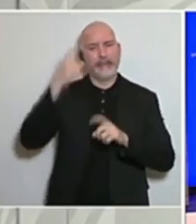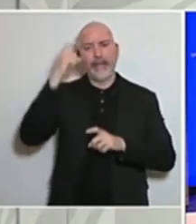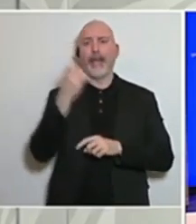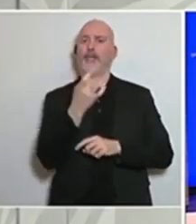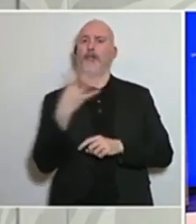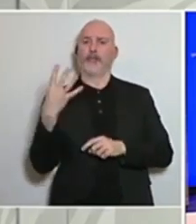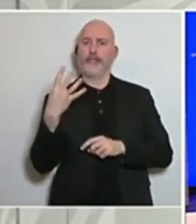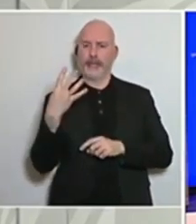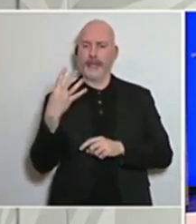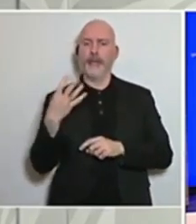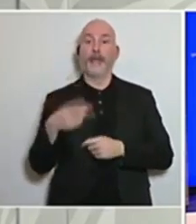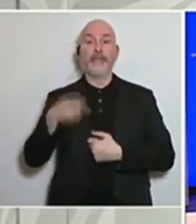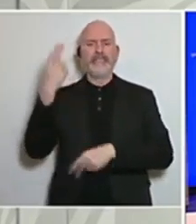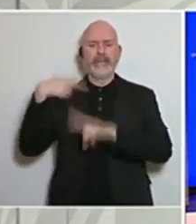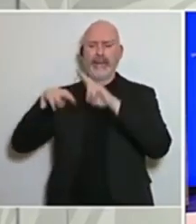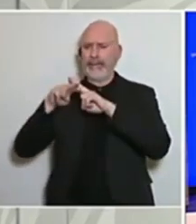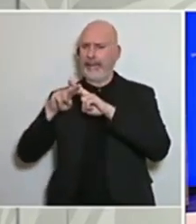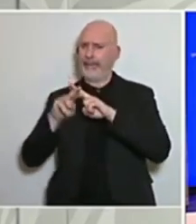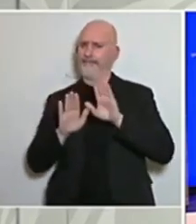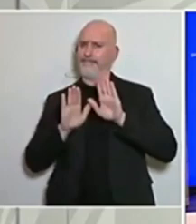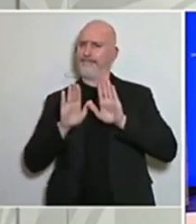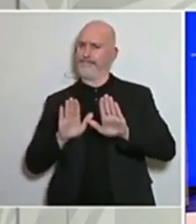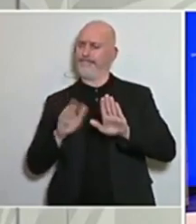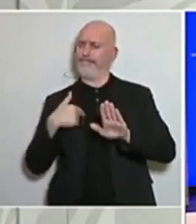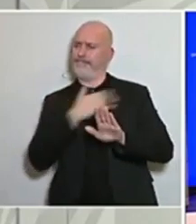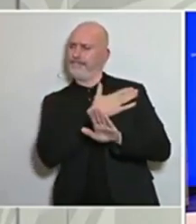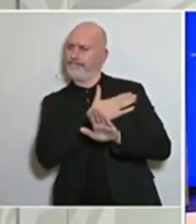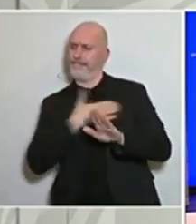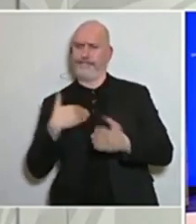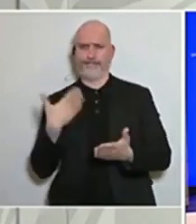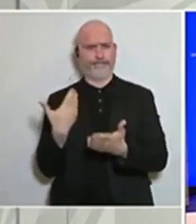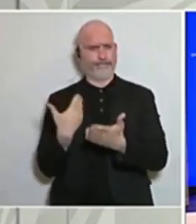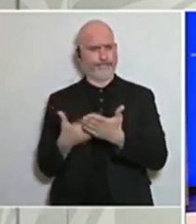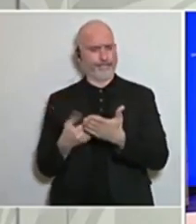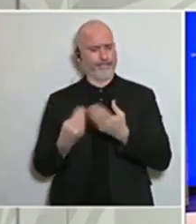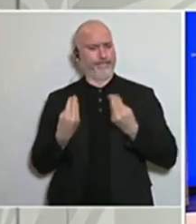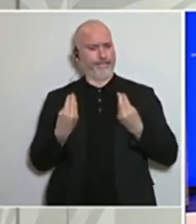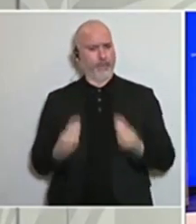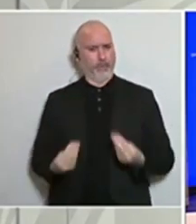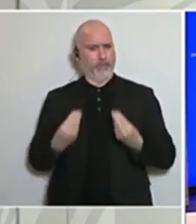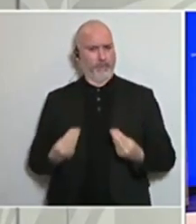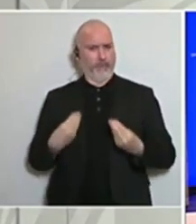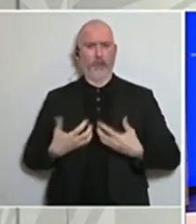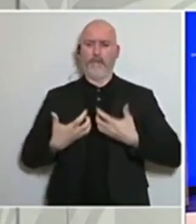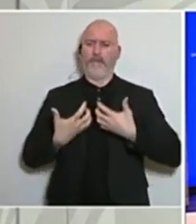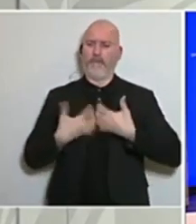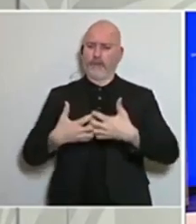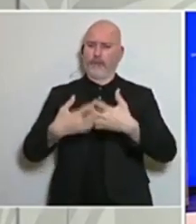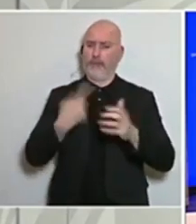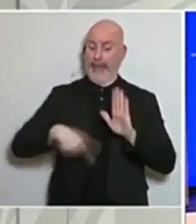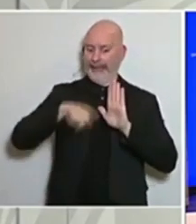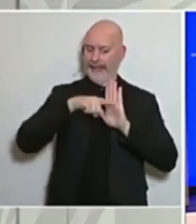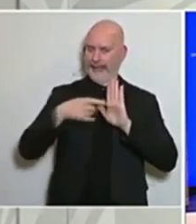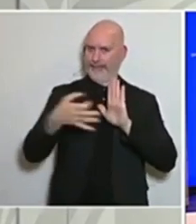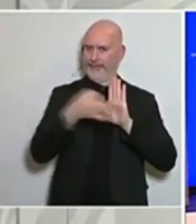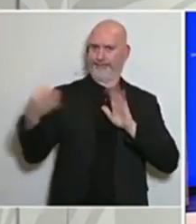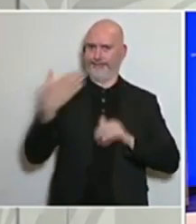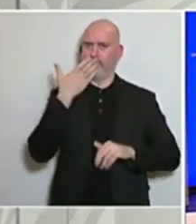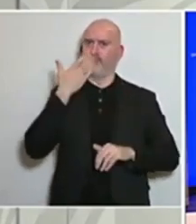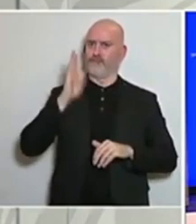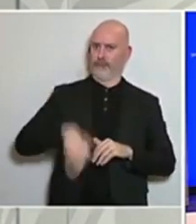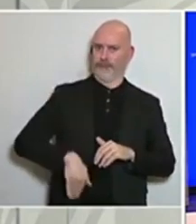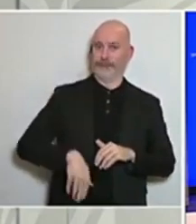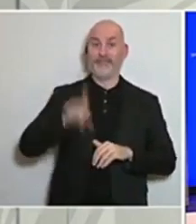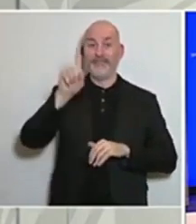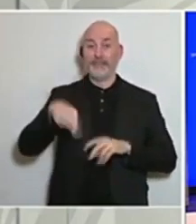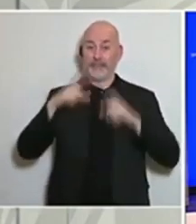Generalitat volem assegurar i volem garantir un bon funcionament d'aquesta mesura i també volem assegurar una quantitat de